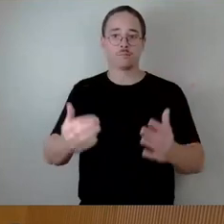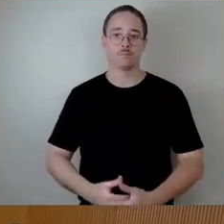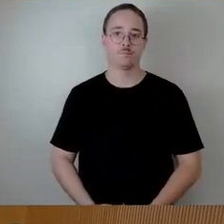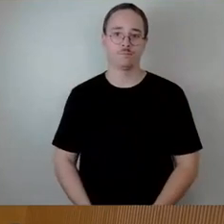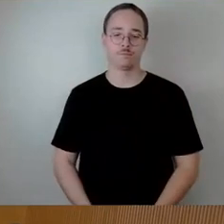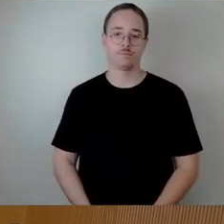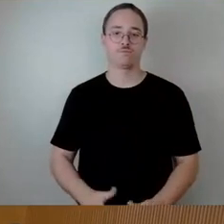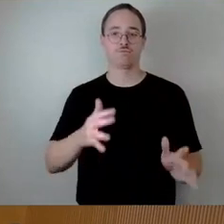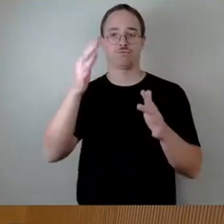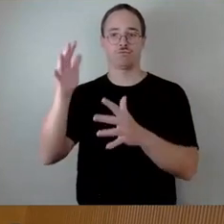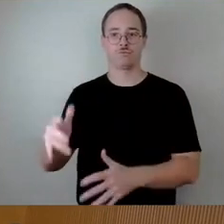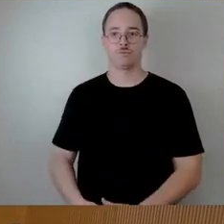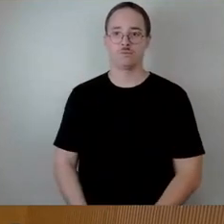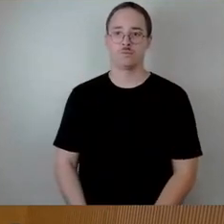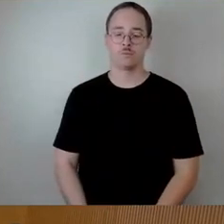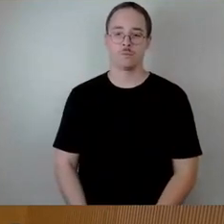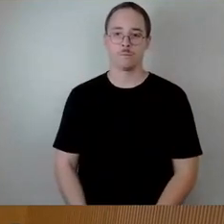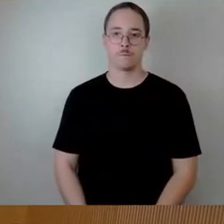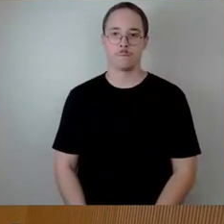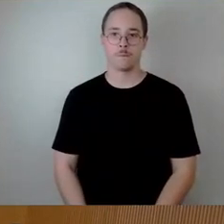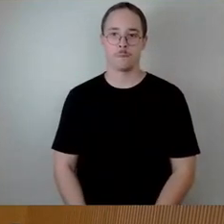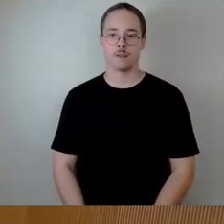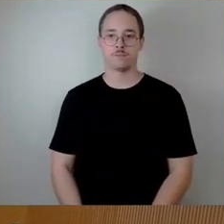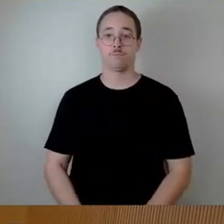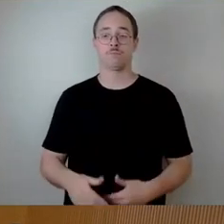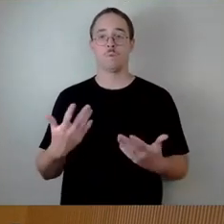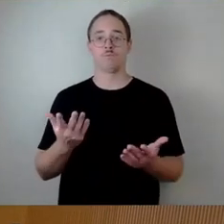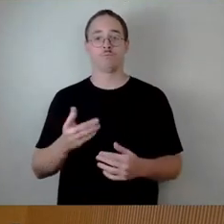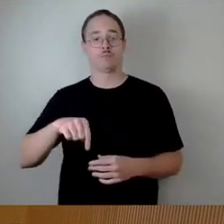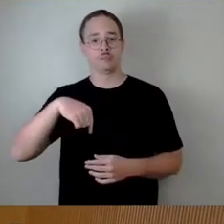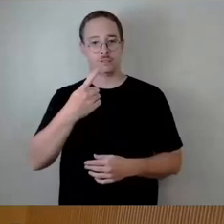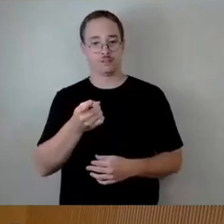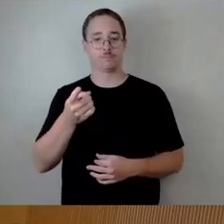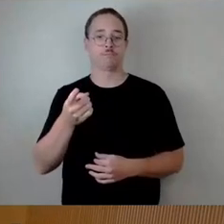So, wir setzen fort mit Bündnis 90 Die Grünen.